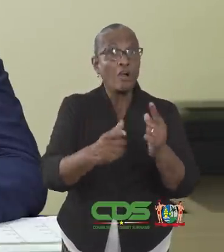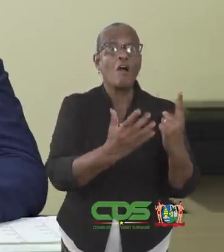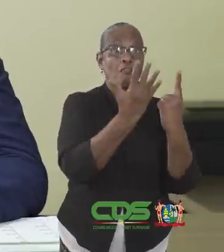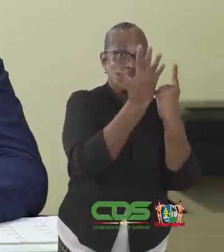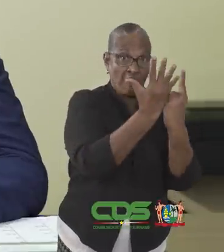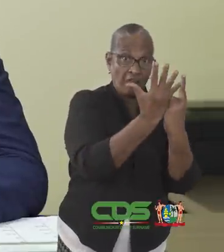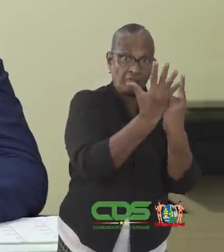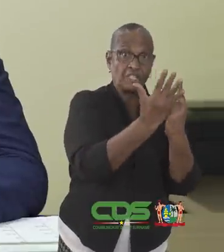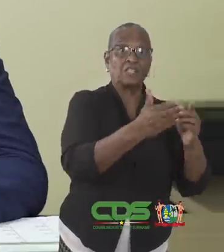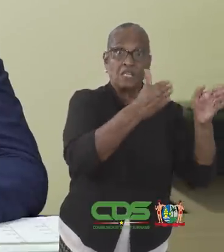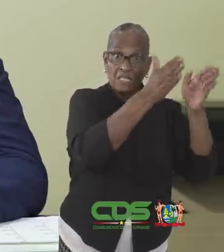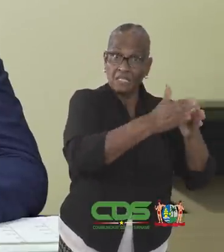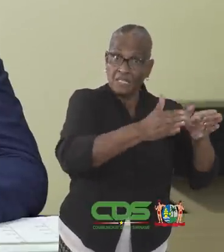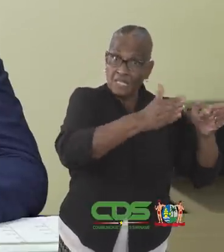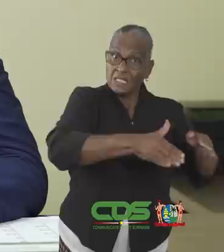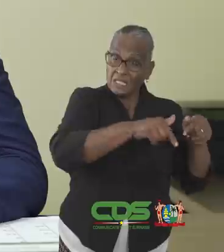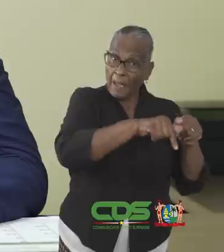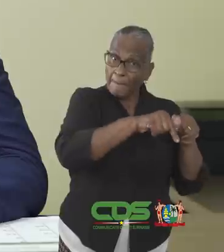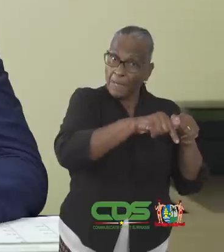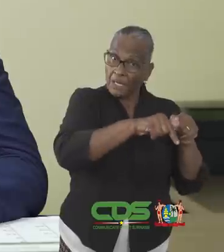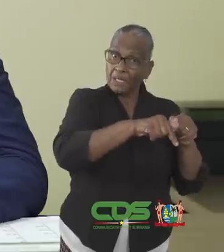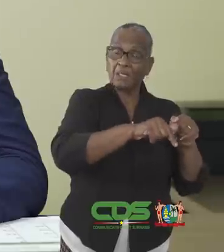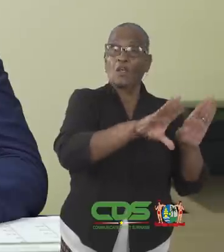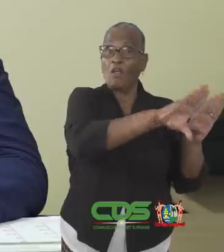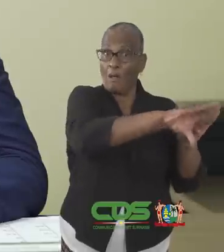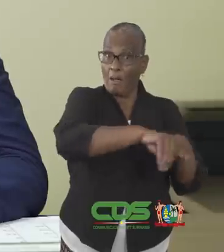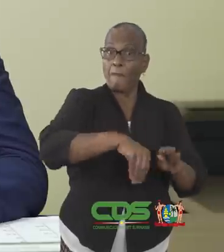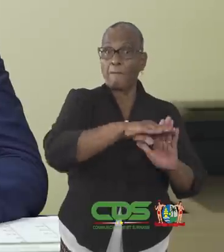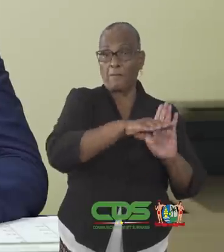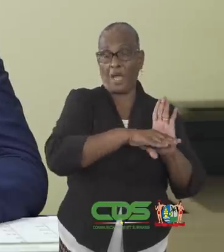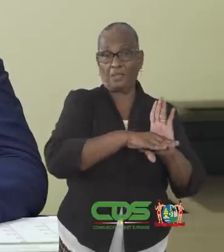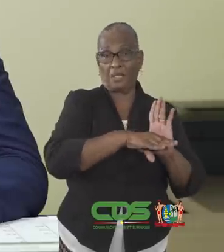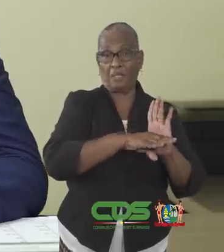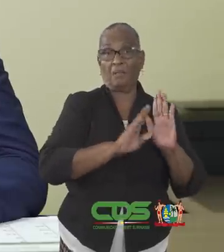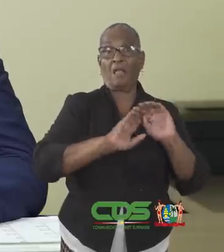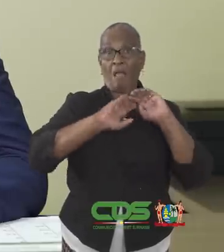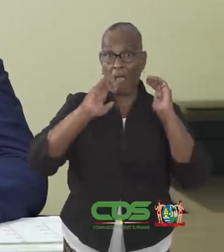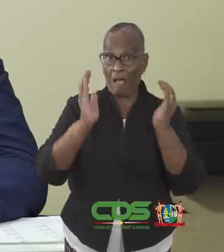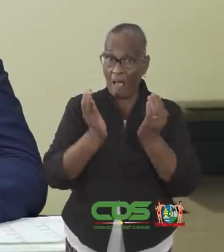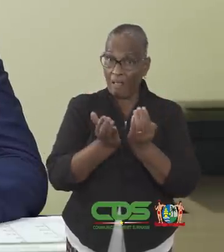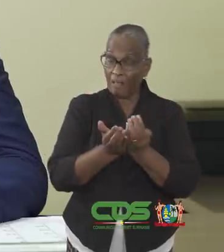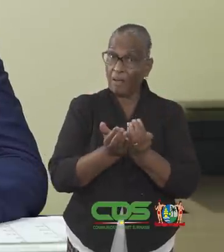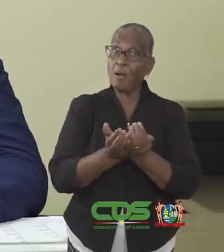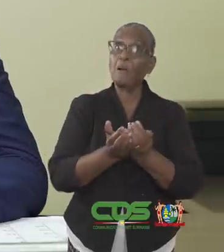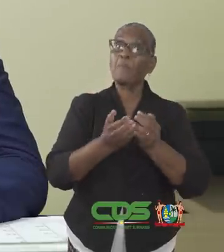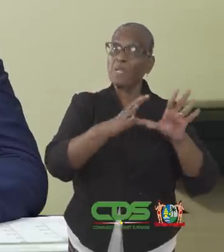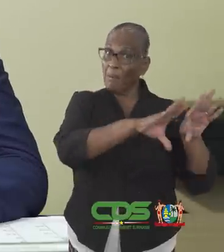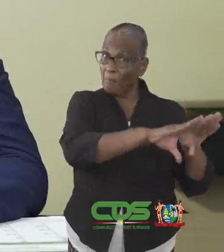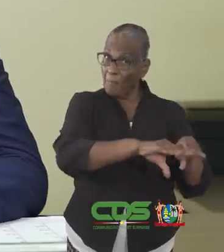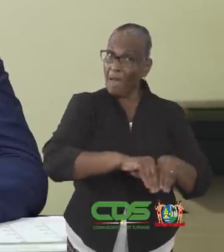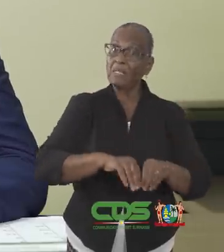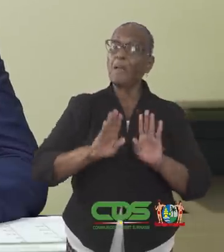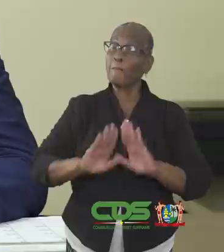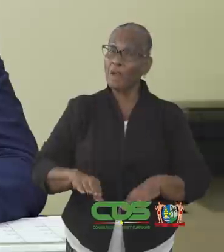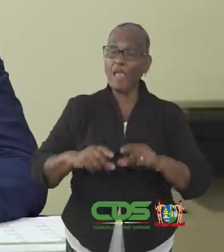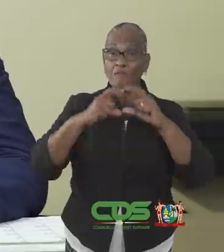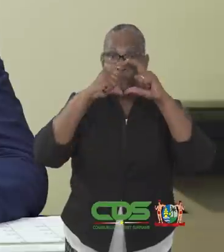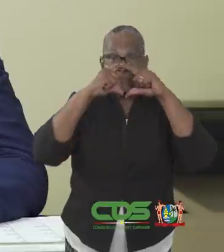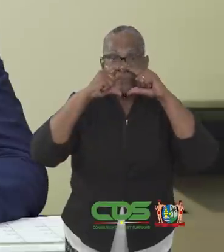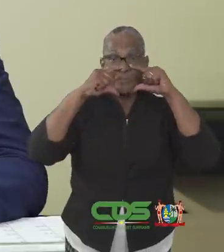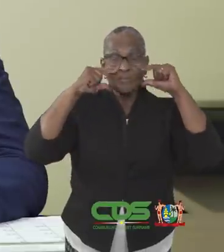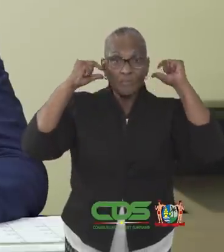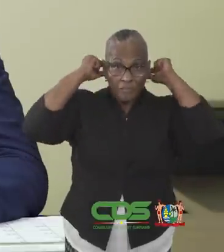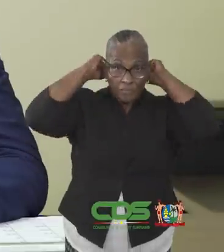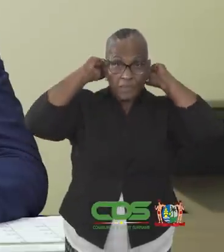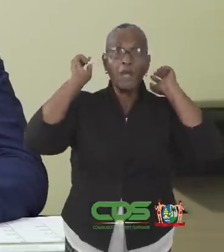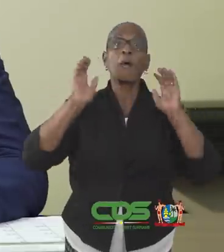december gelden de volgende maatregelen. De algemene maatregelen blijven van kracht. Draag nog